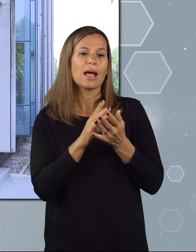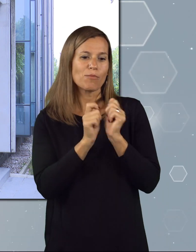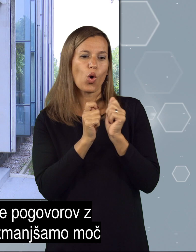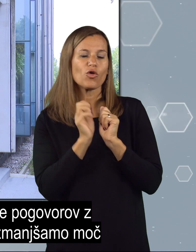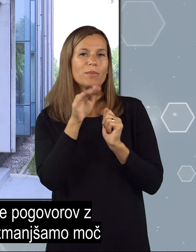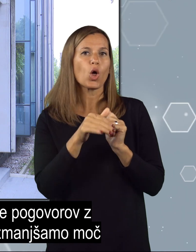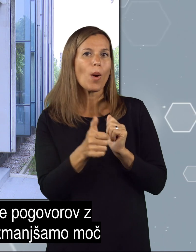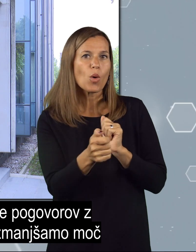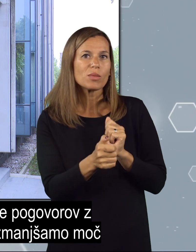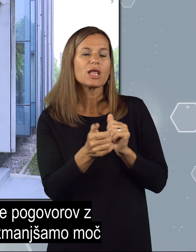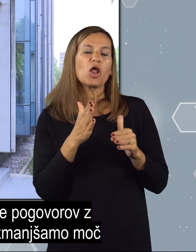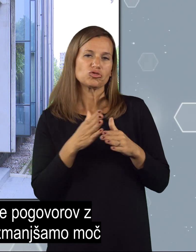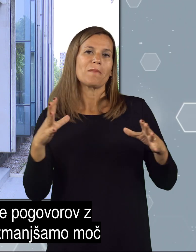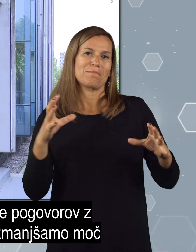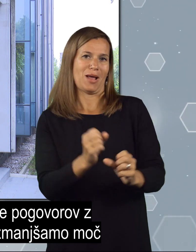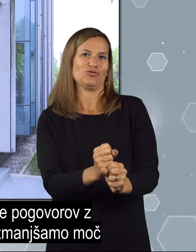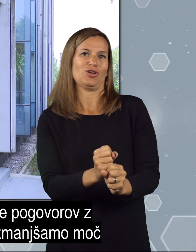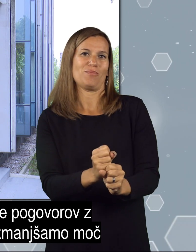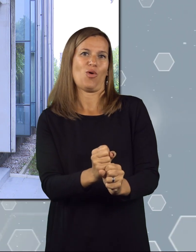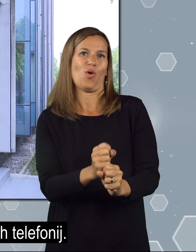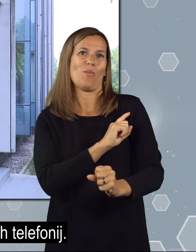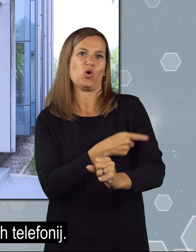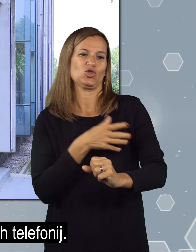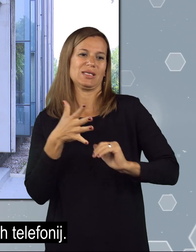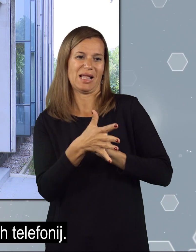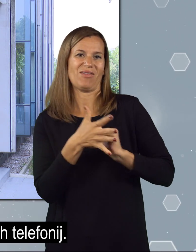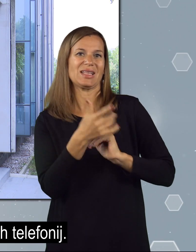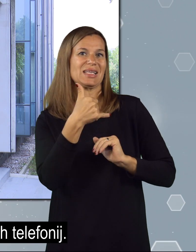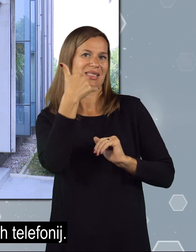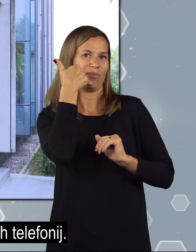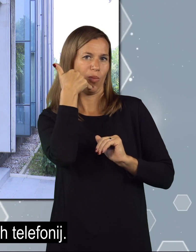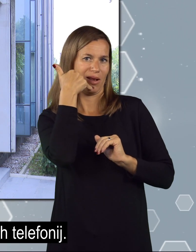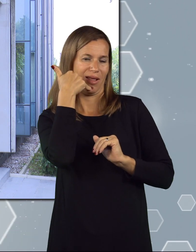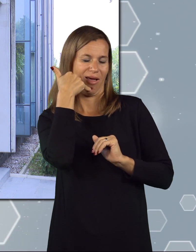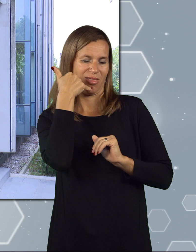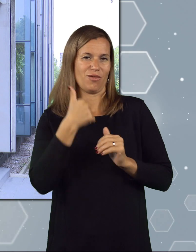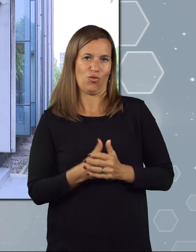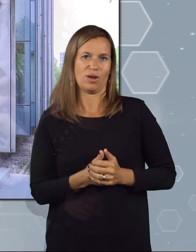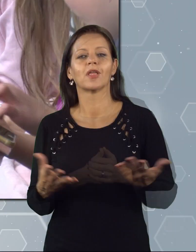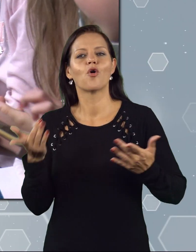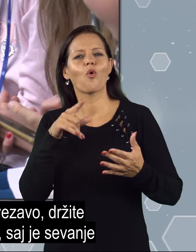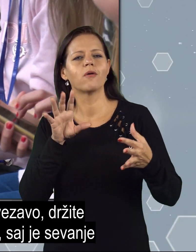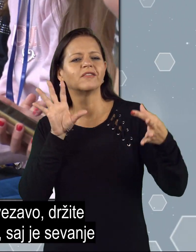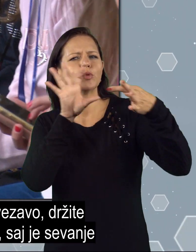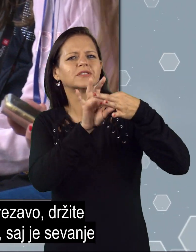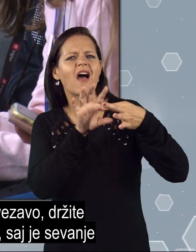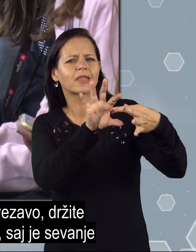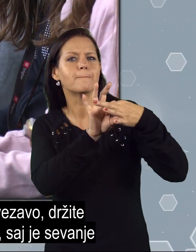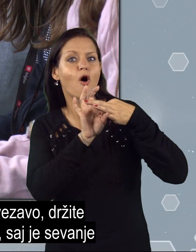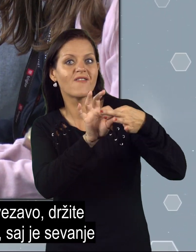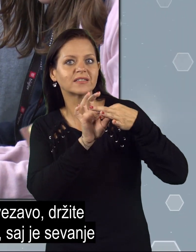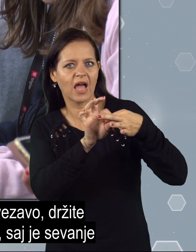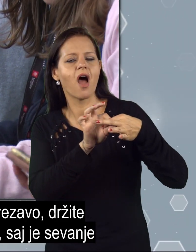mobiltelju, že znatno zmanjšamo moč sevanja iz mobilnih telefonij. Ko